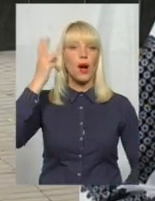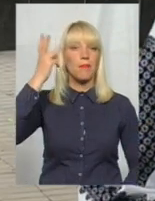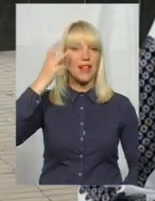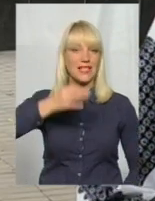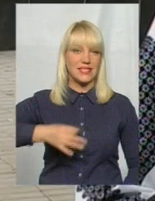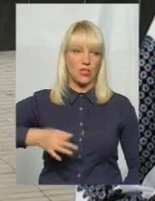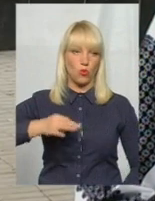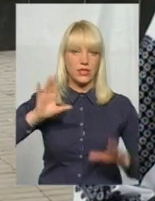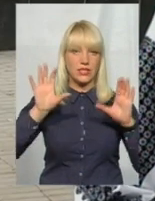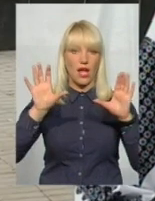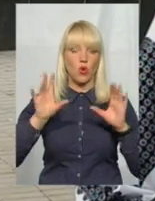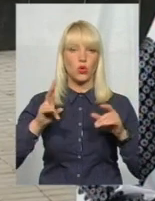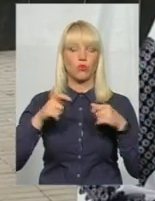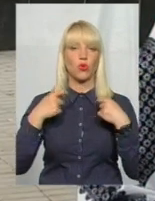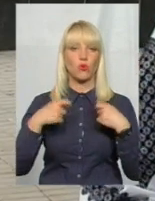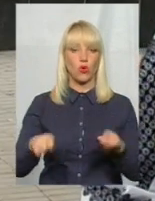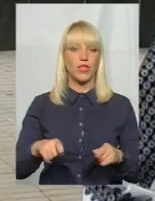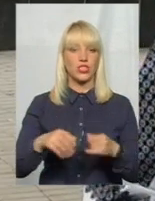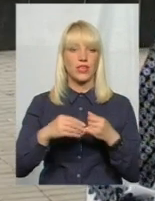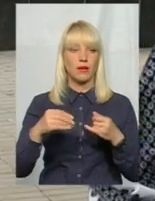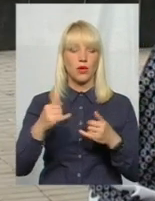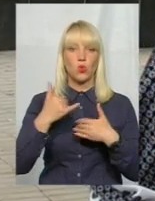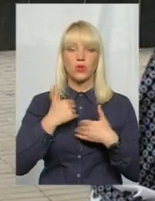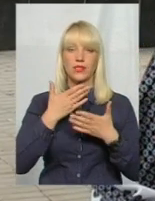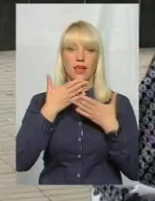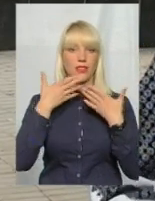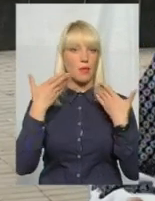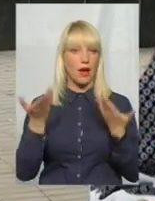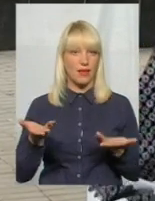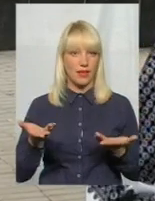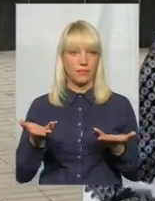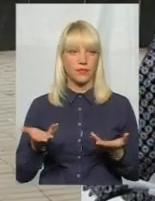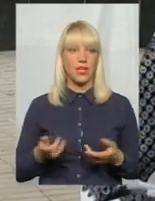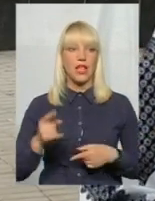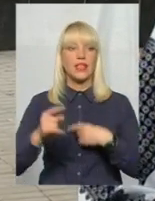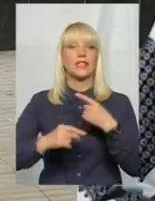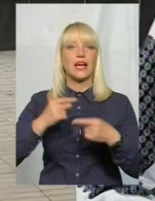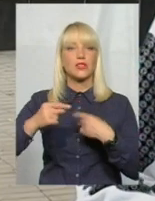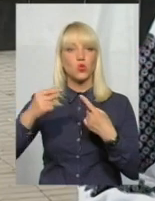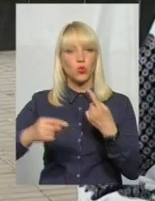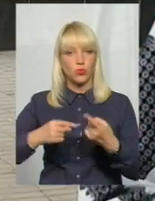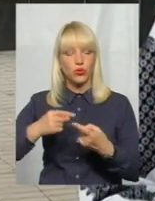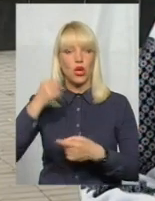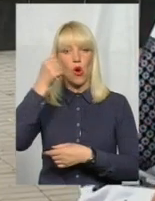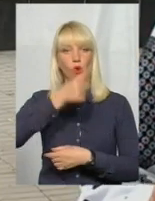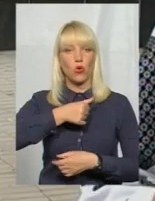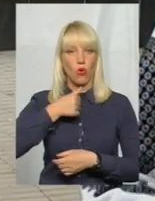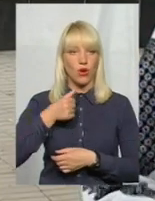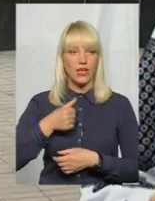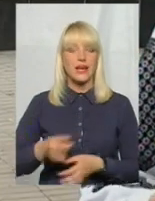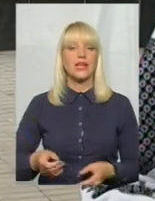Закону про продаж землі сьогодні в нас немає. Наступні роки, звичайно,